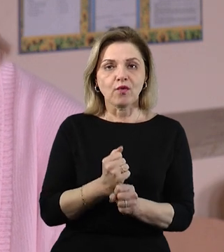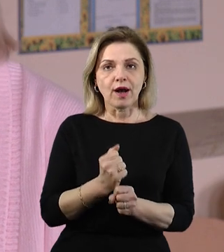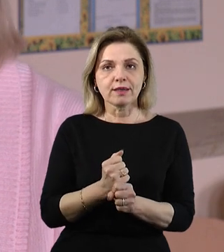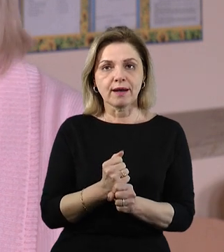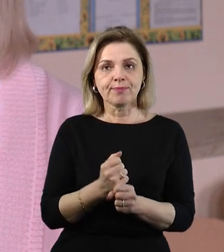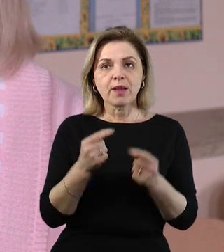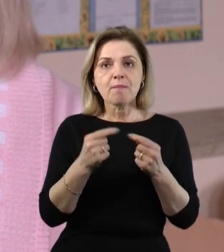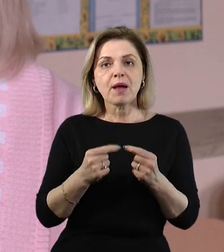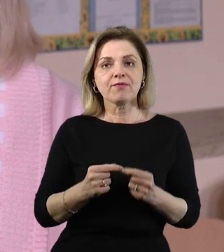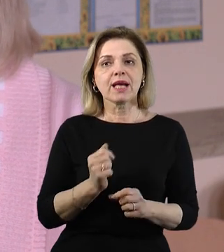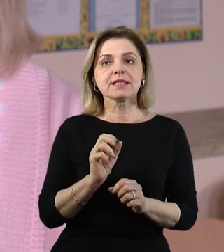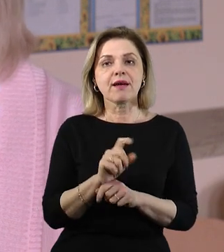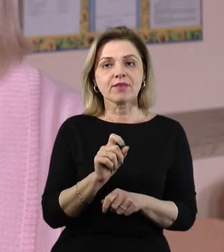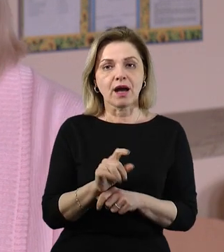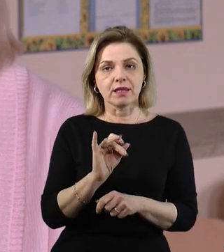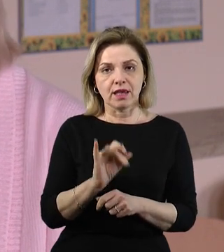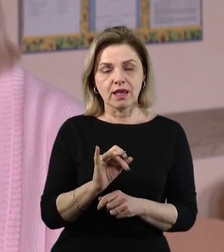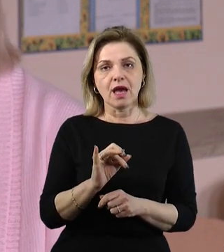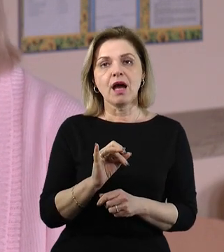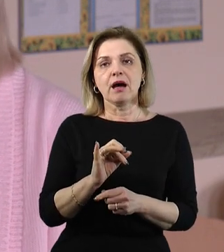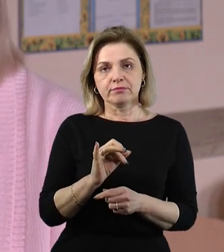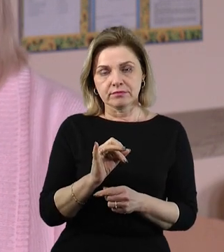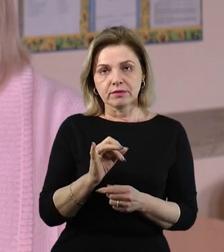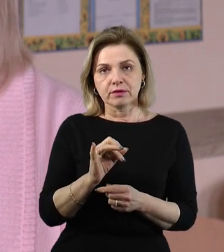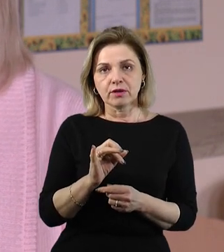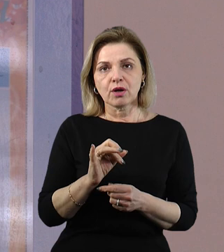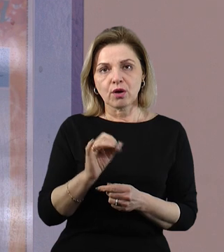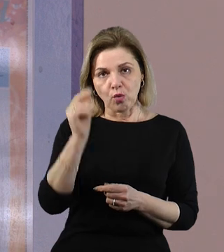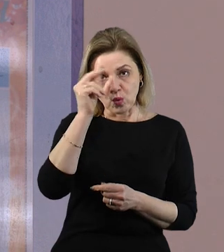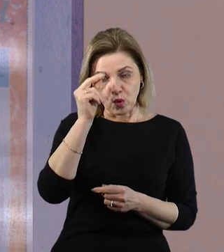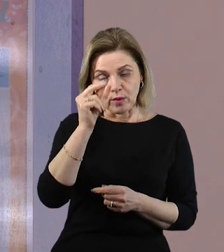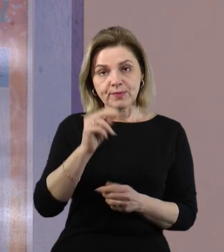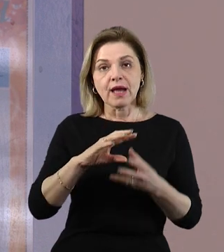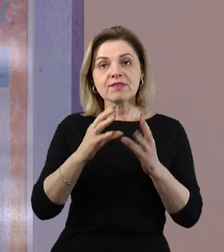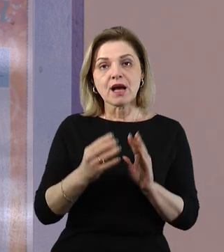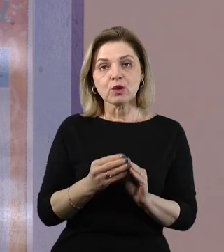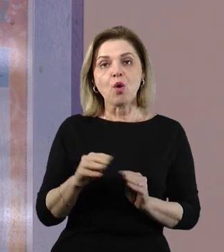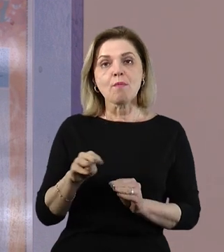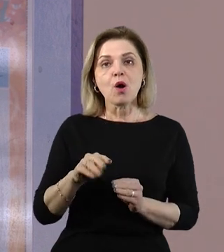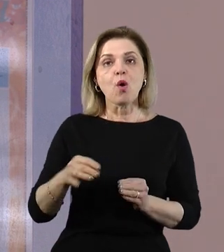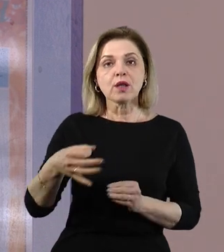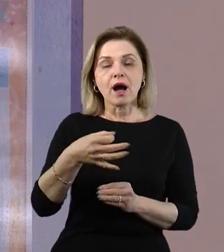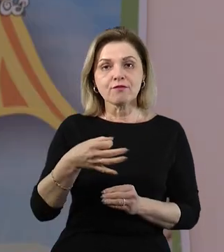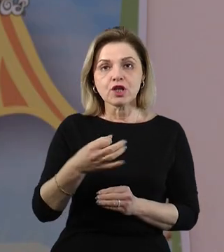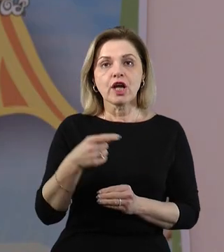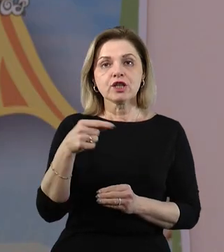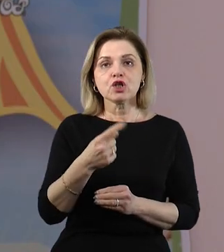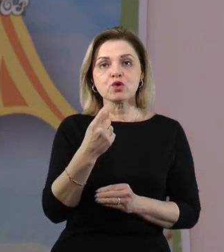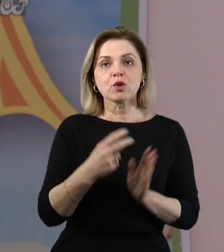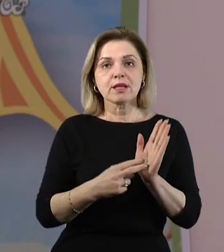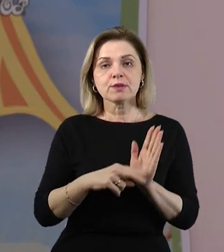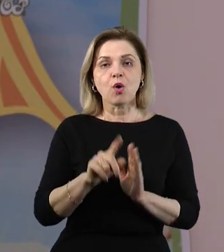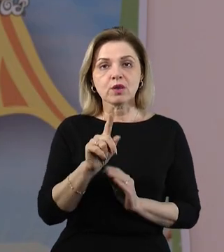певних завдань і закріплення теоретичного матеріалу уроку. Загалом на Миколаївщині 1171